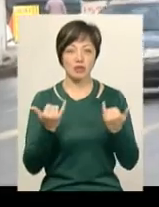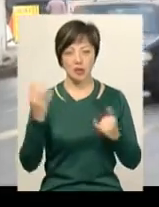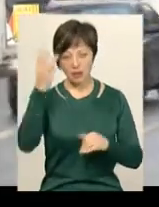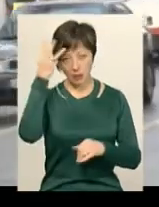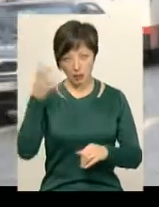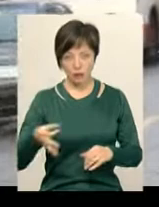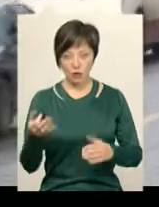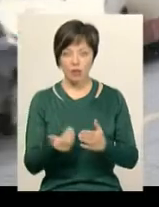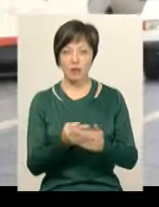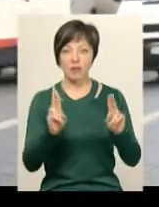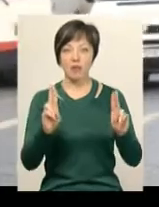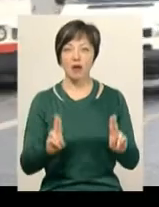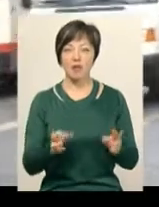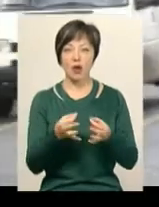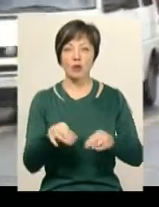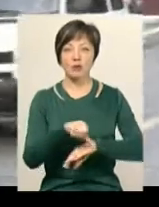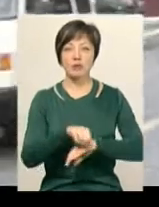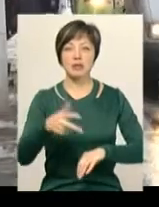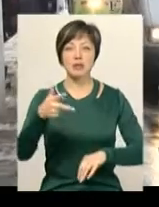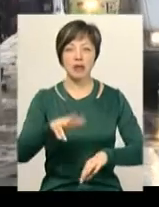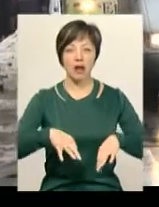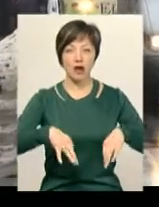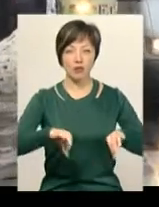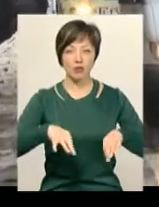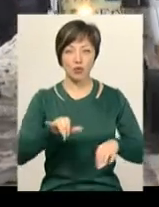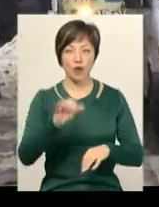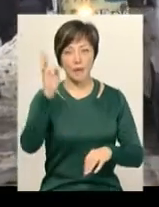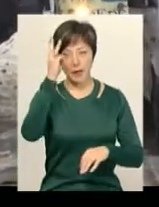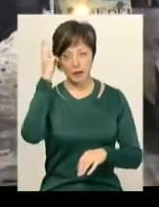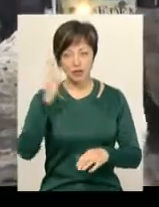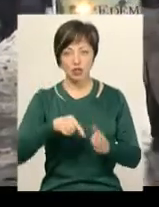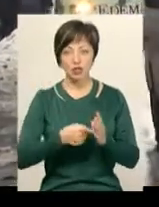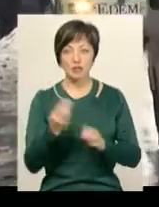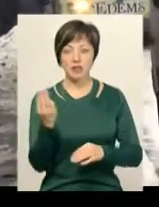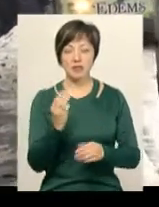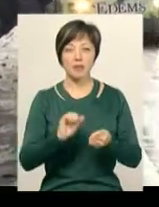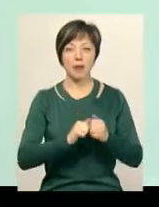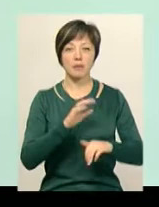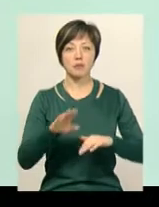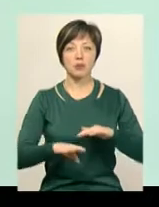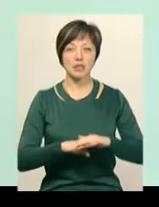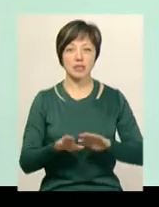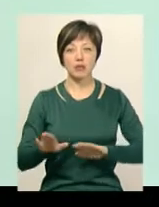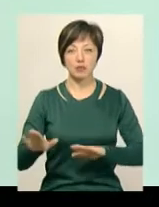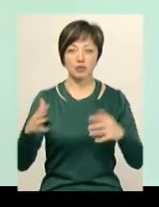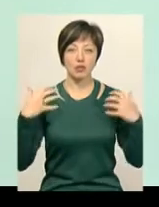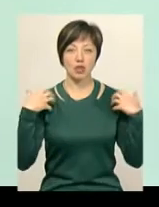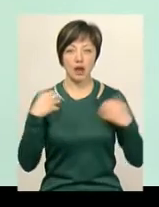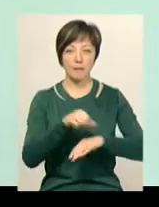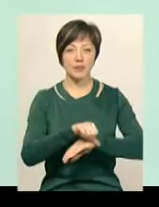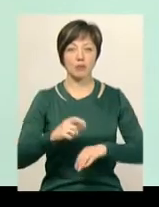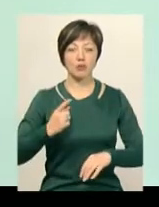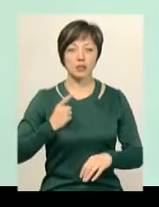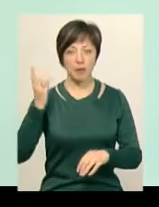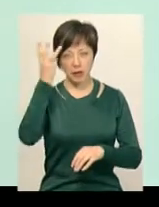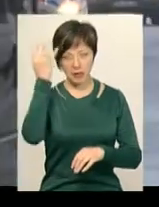на Хмельниччині за новими правилами розмитнили три автівки. А саме у Хмельницькому, Шепетівці та Кам'янці-Подільському. Заступник начальника митного поста